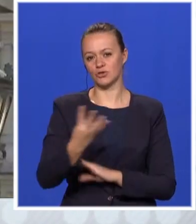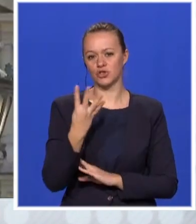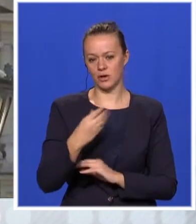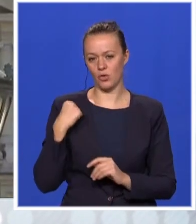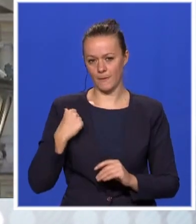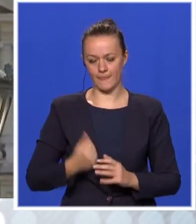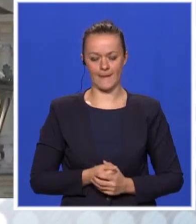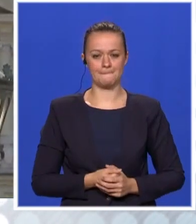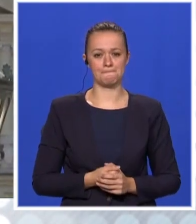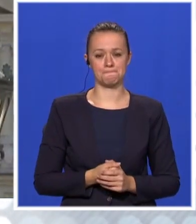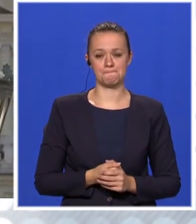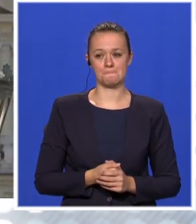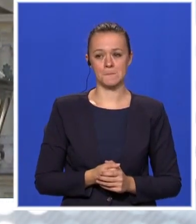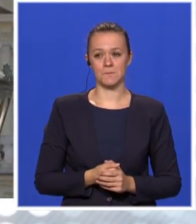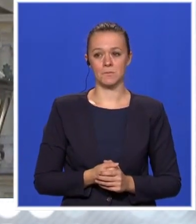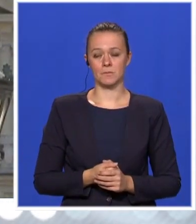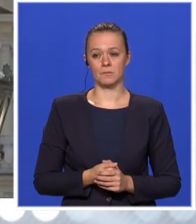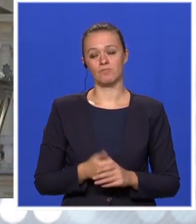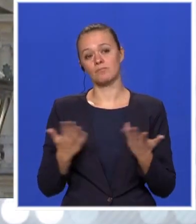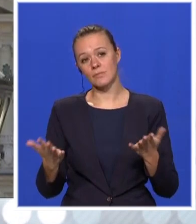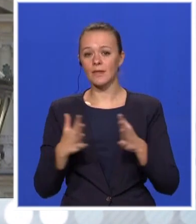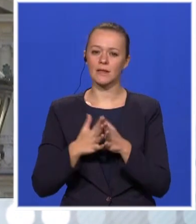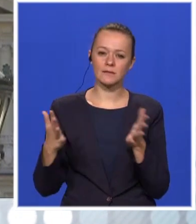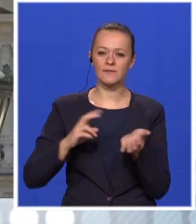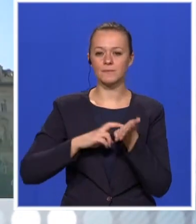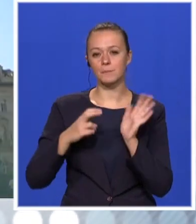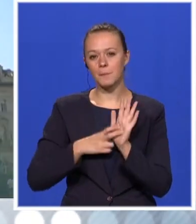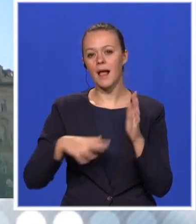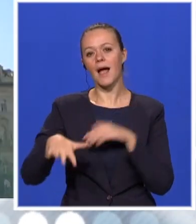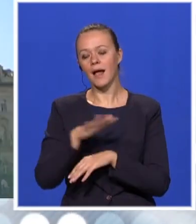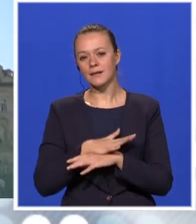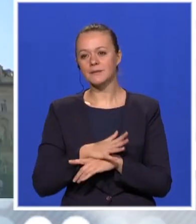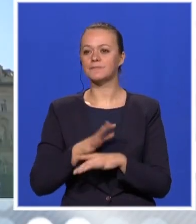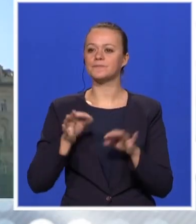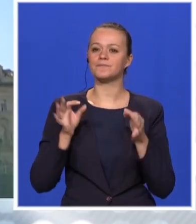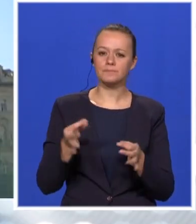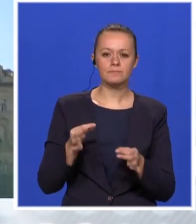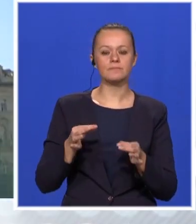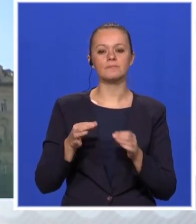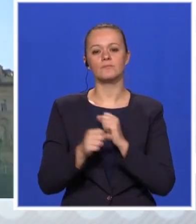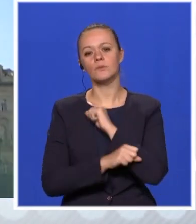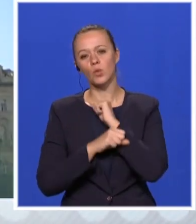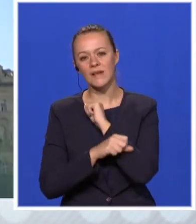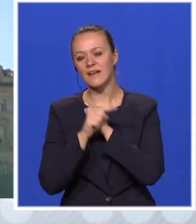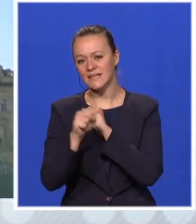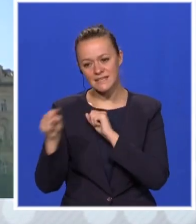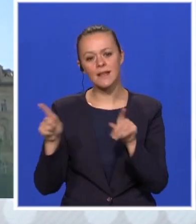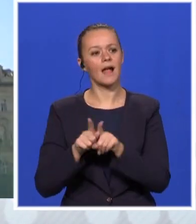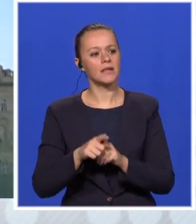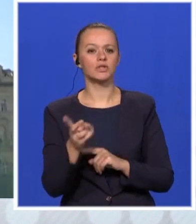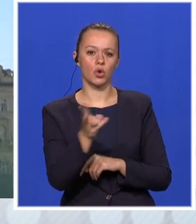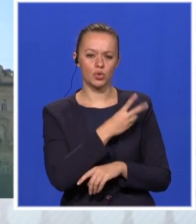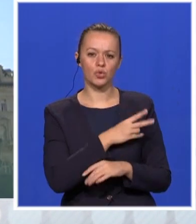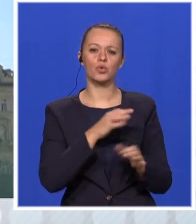planojima. Veliki plan, nešto oko čega smo se okupili, pre svega govorimo o instruciji, univerzitet, ali i mnogi drugi stručnjaci